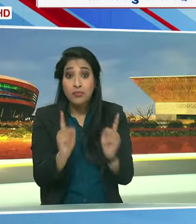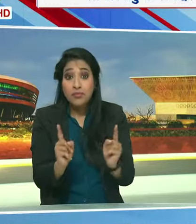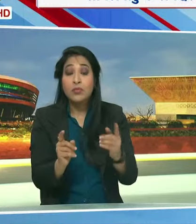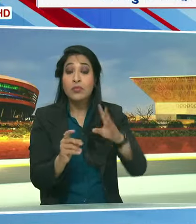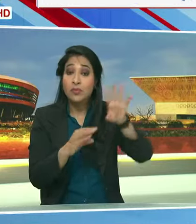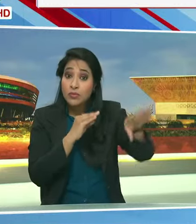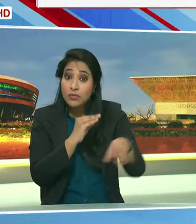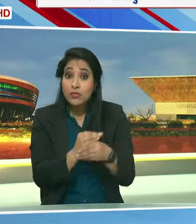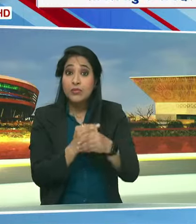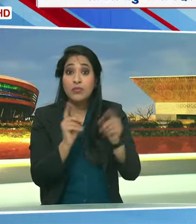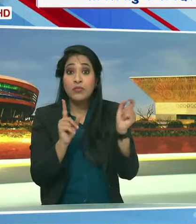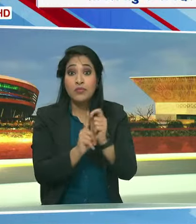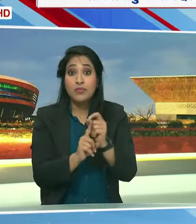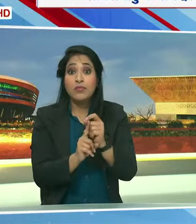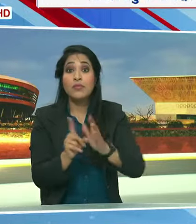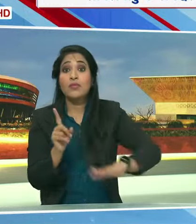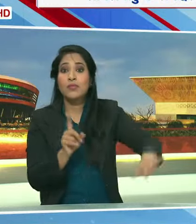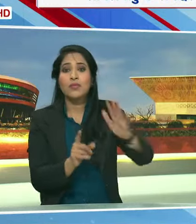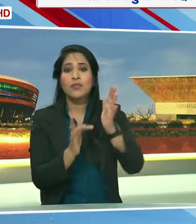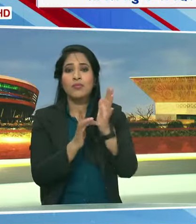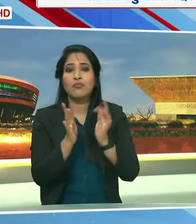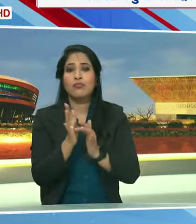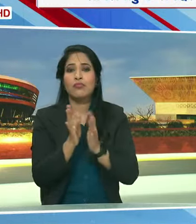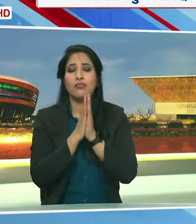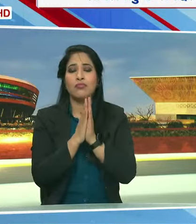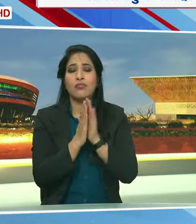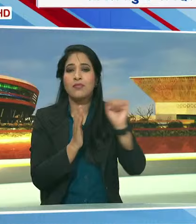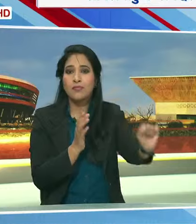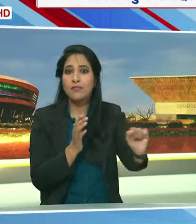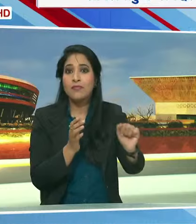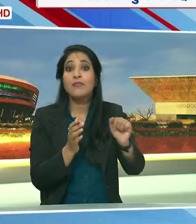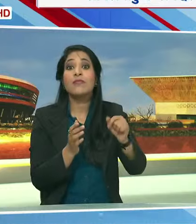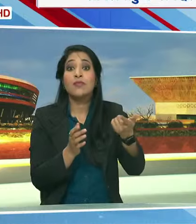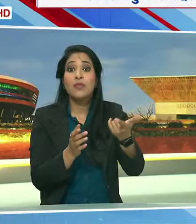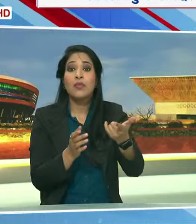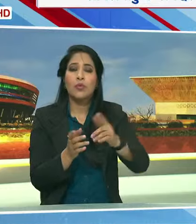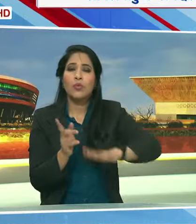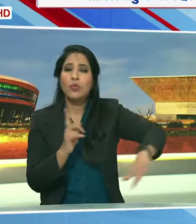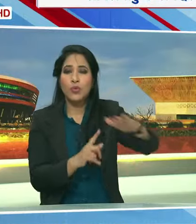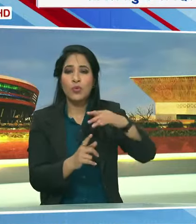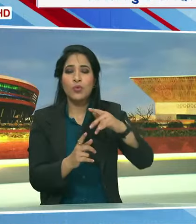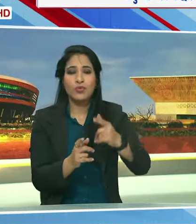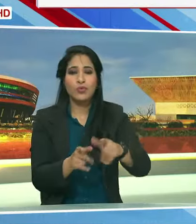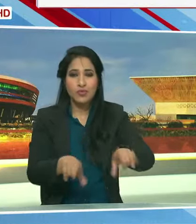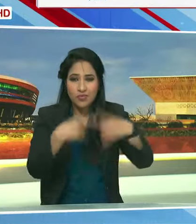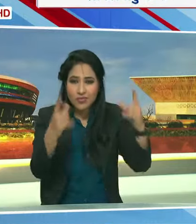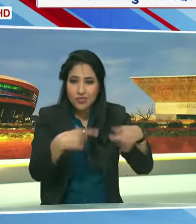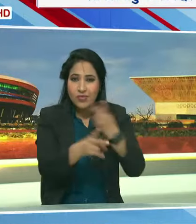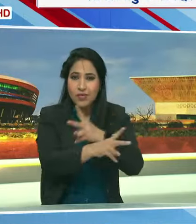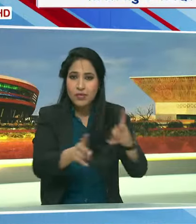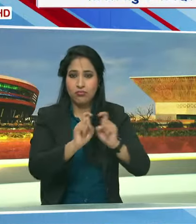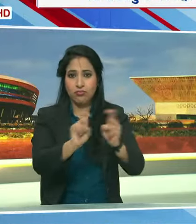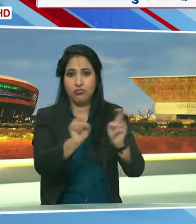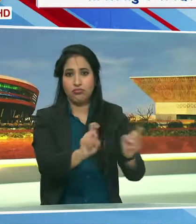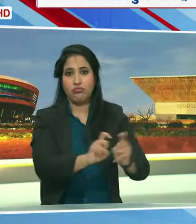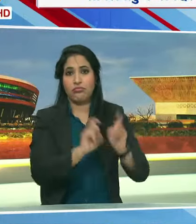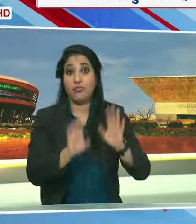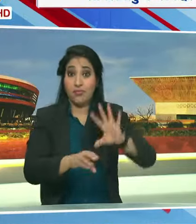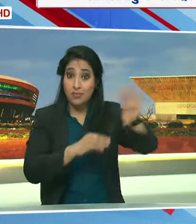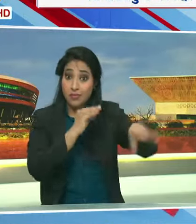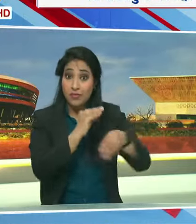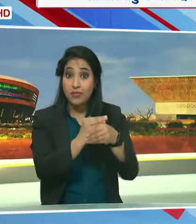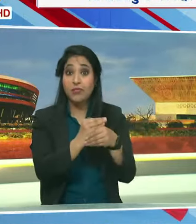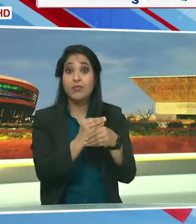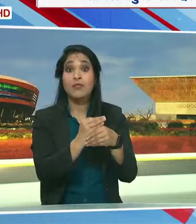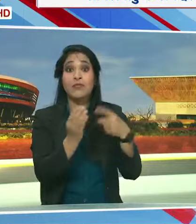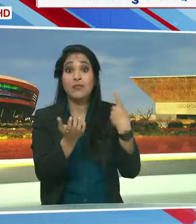पल्ली वासल चर्च सहित अभयारन्यों की भी साफ सफाई की जा रही है इसी कड़ी